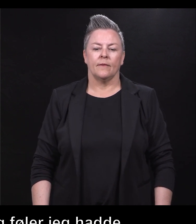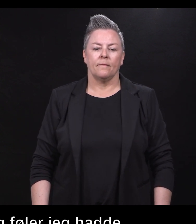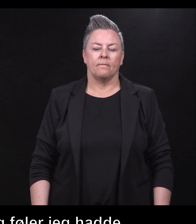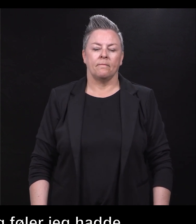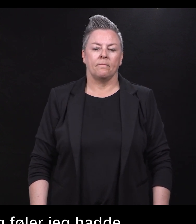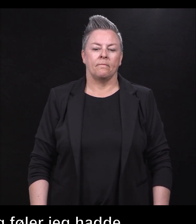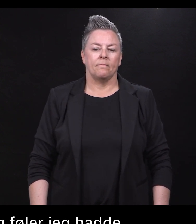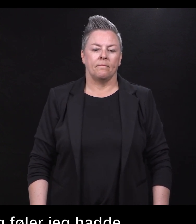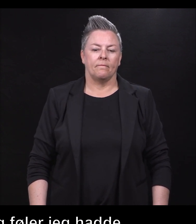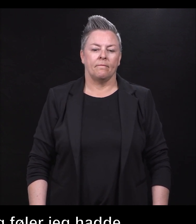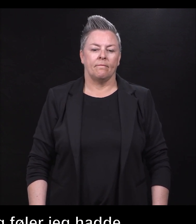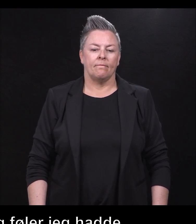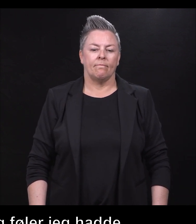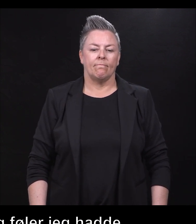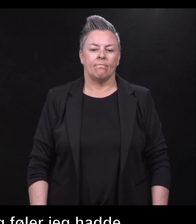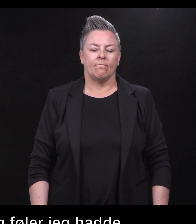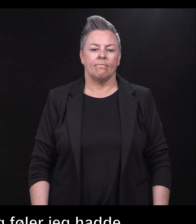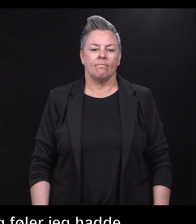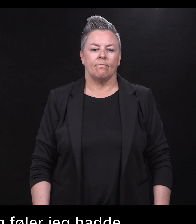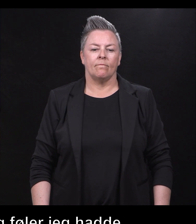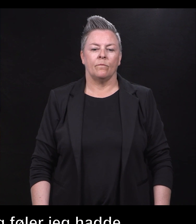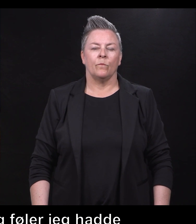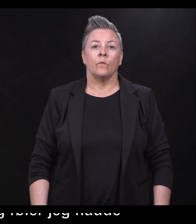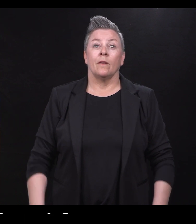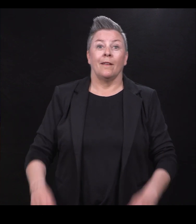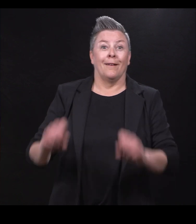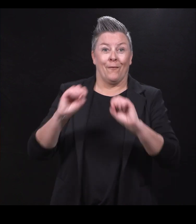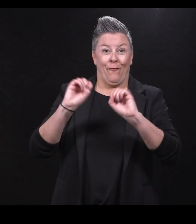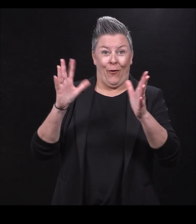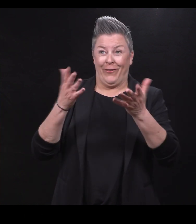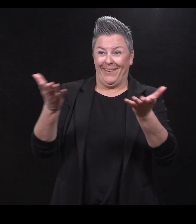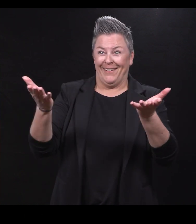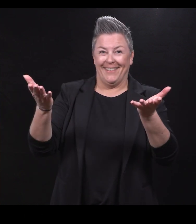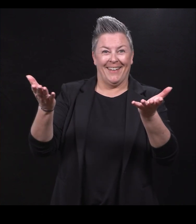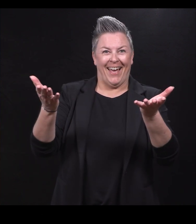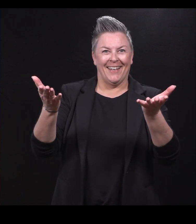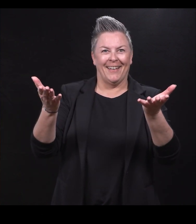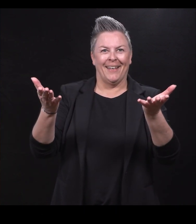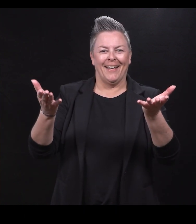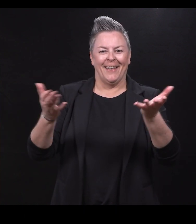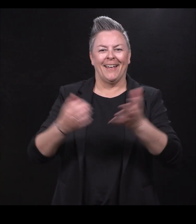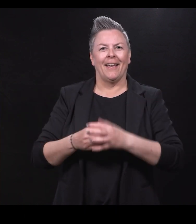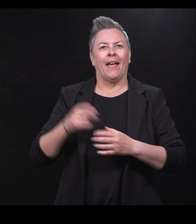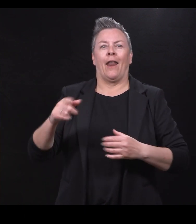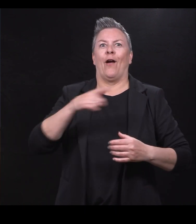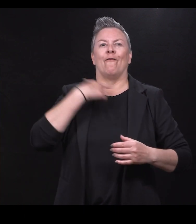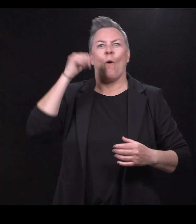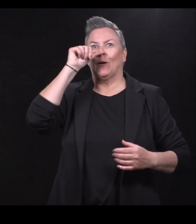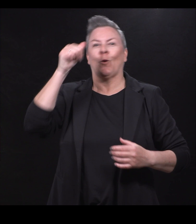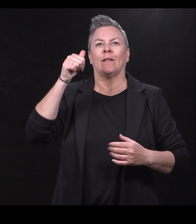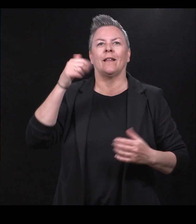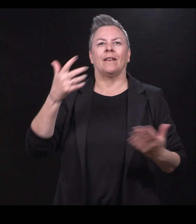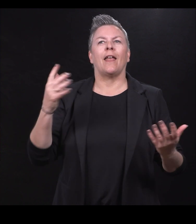Kristian Radek logo. Det er flott, ikke sant? Dette er vår stolthet. Det er helt